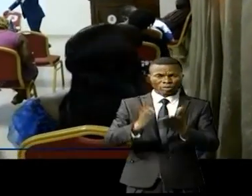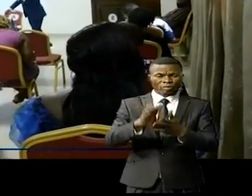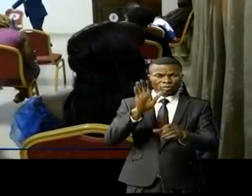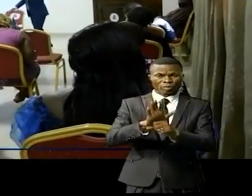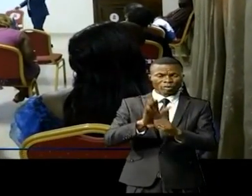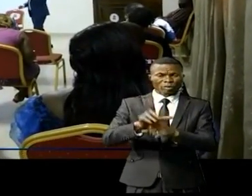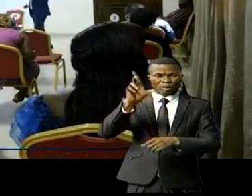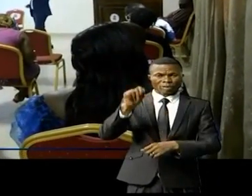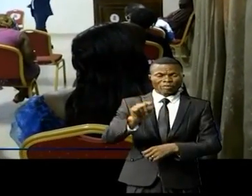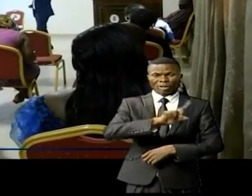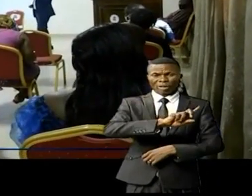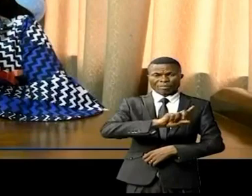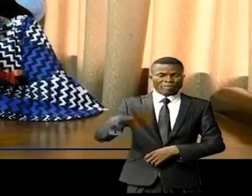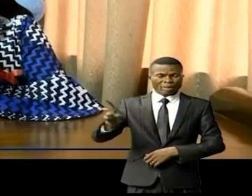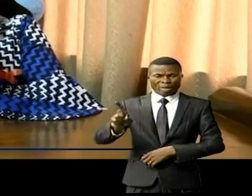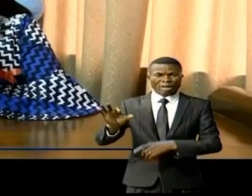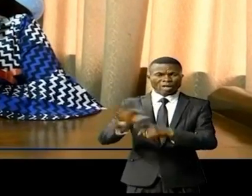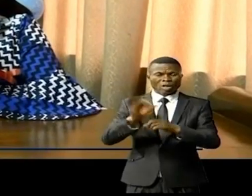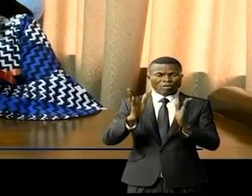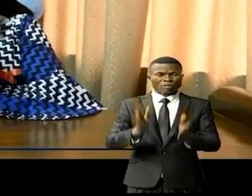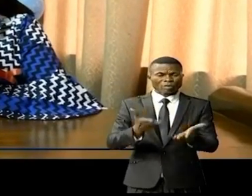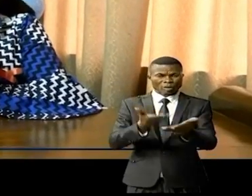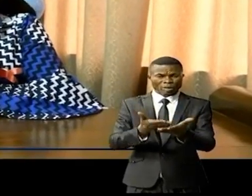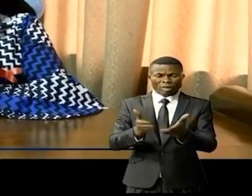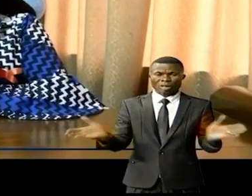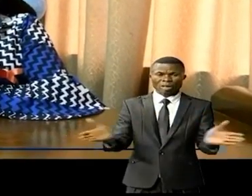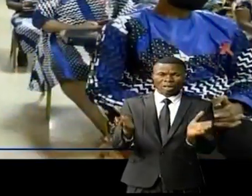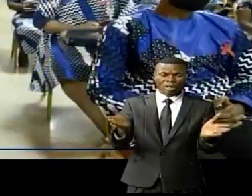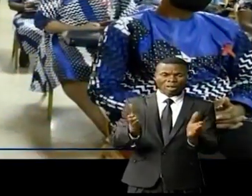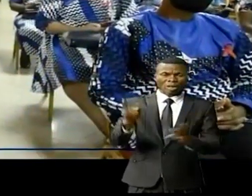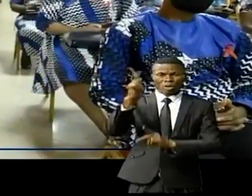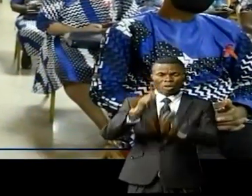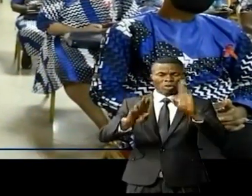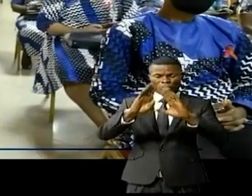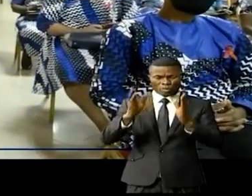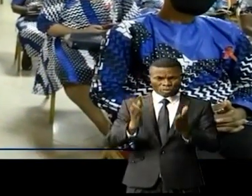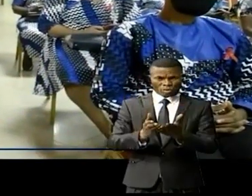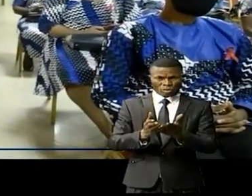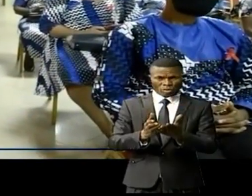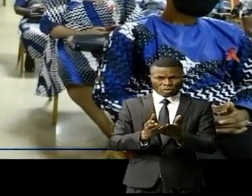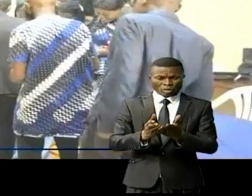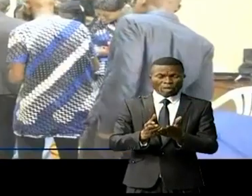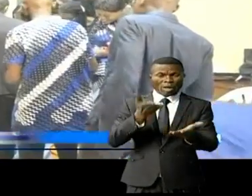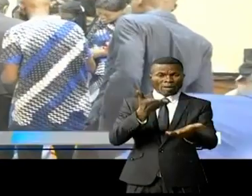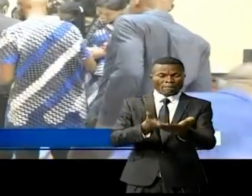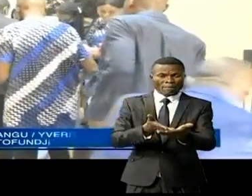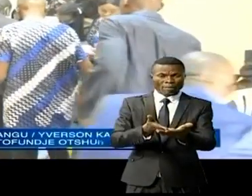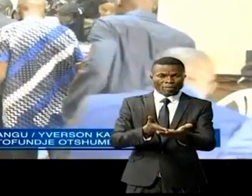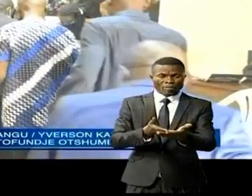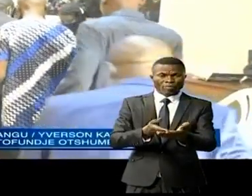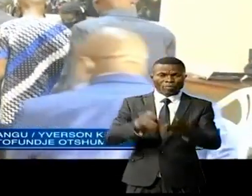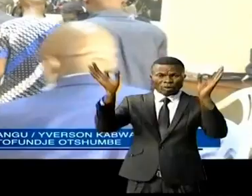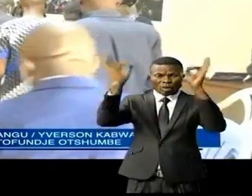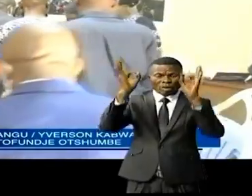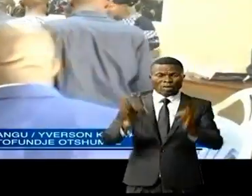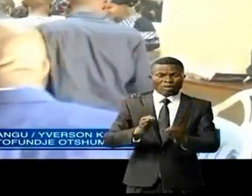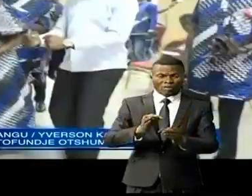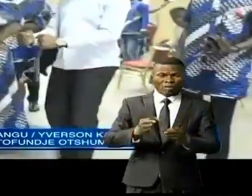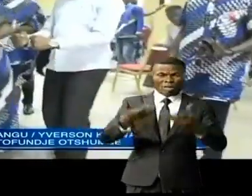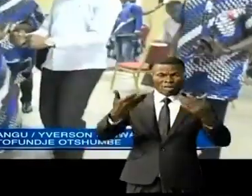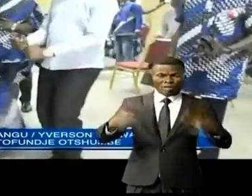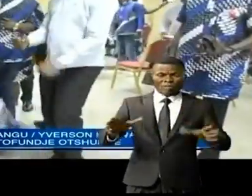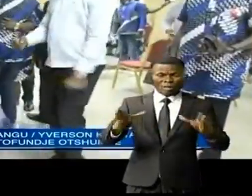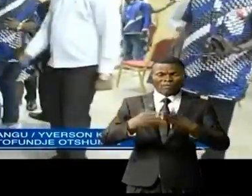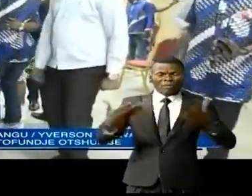de 20 000 formateurs sur le terrain dans l'encadrement de la population en est la preuve. Ces forums s'est clôturé dans une